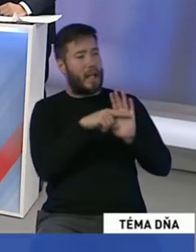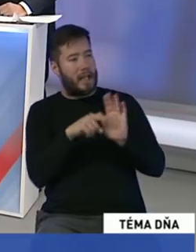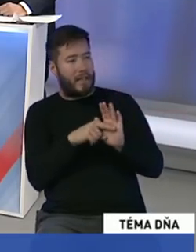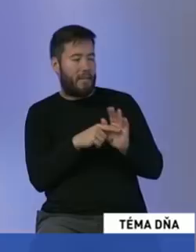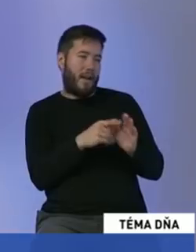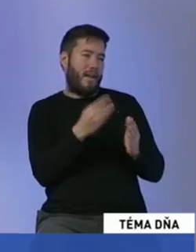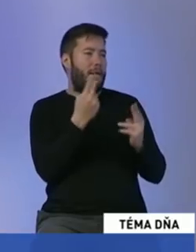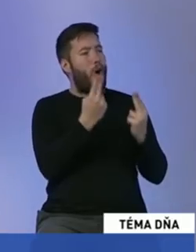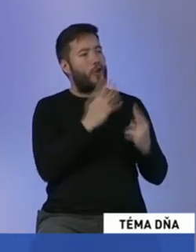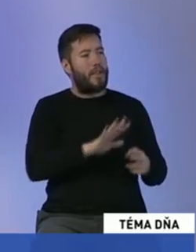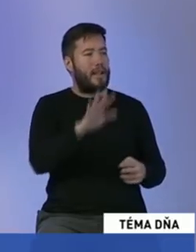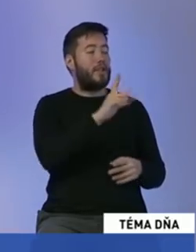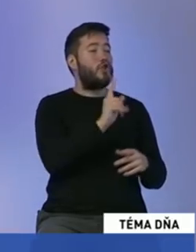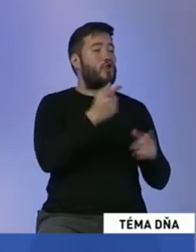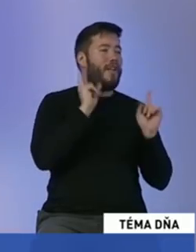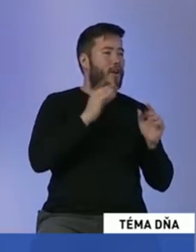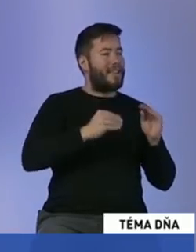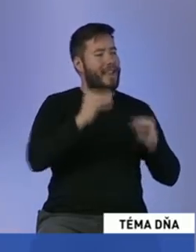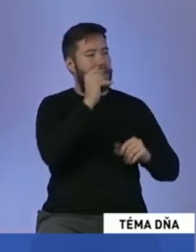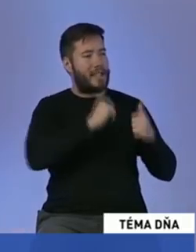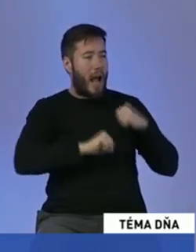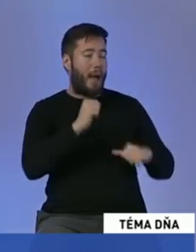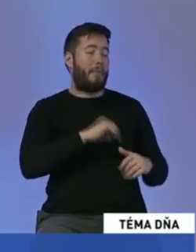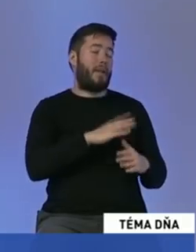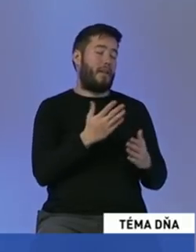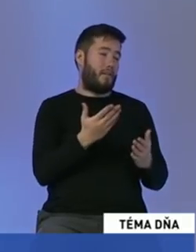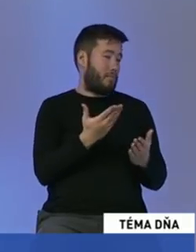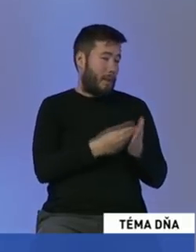problémy, ktoré Slovákov trápia? čo sa možno podarilo? Pán Hatas.